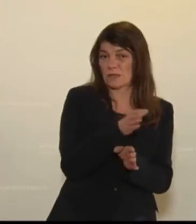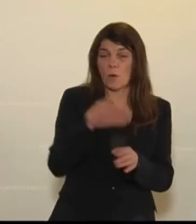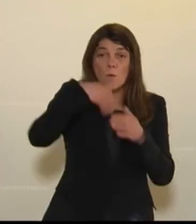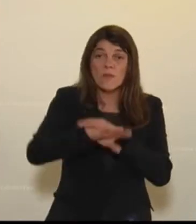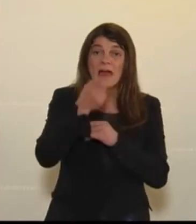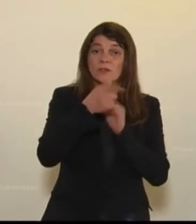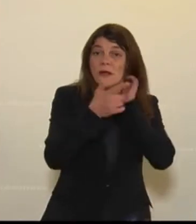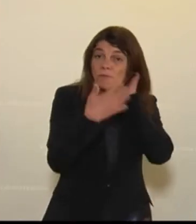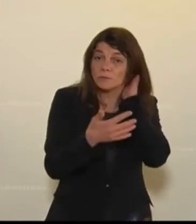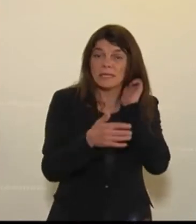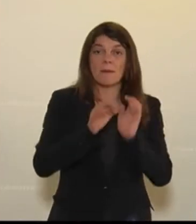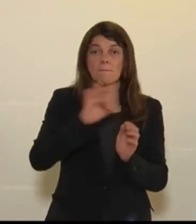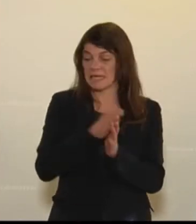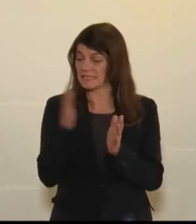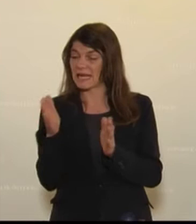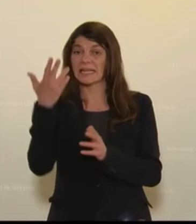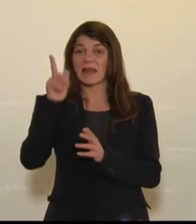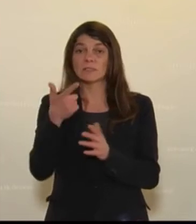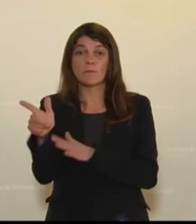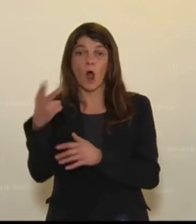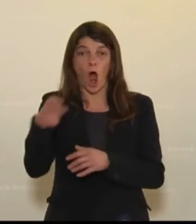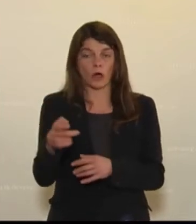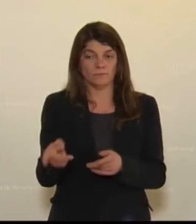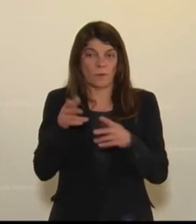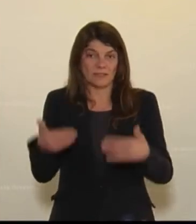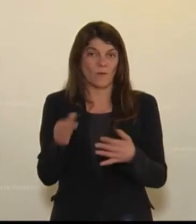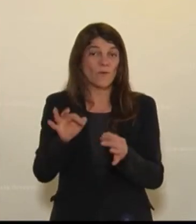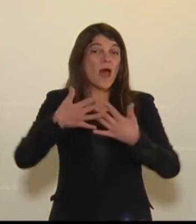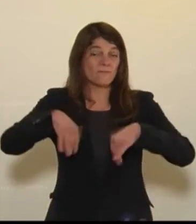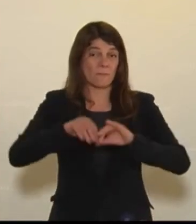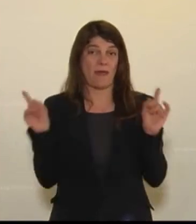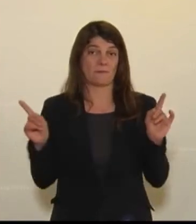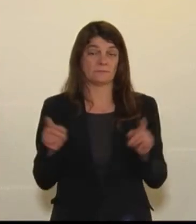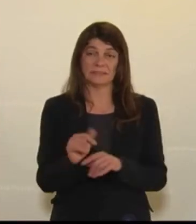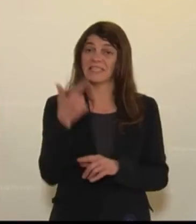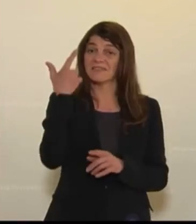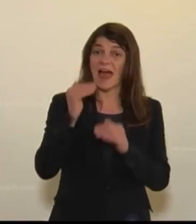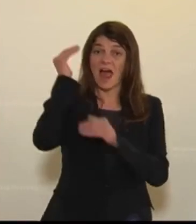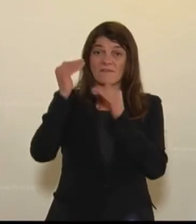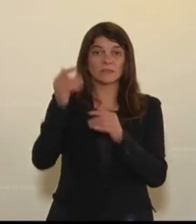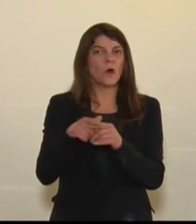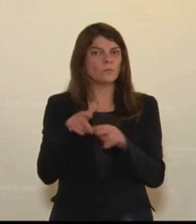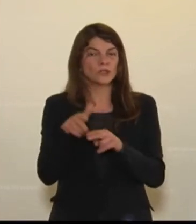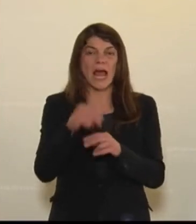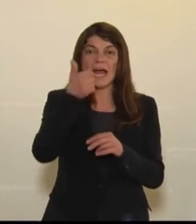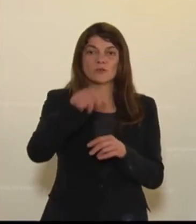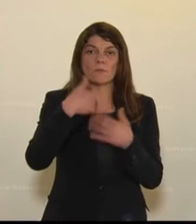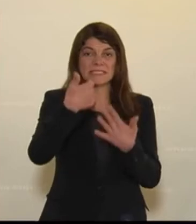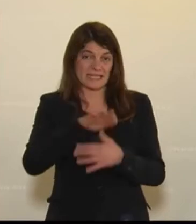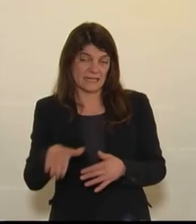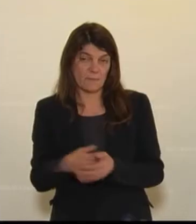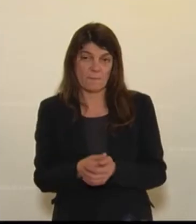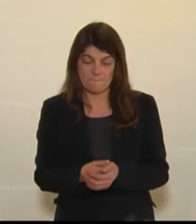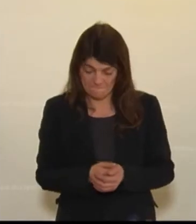unter 2.250 Euro bis 3.700 Euro als Familie. Das sind zwei Erwachsene und im Durchschnitt 1,6